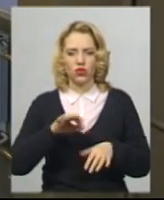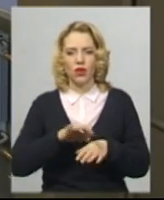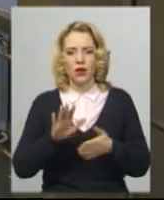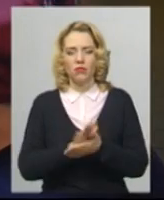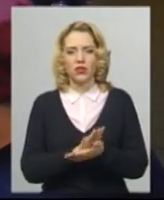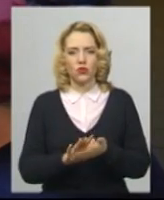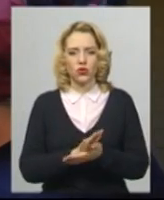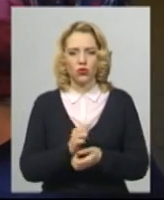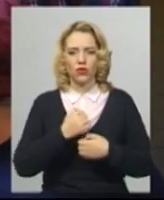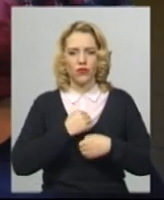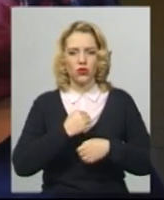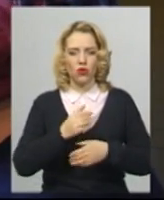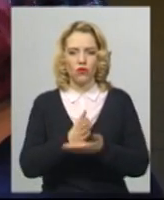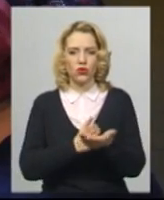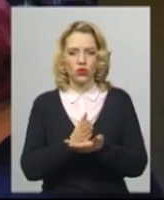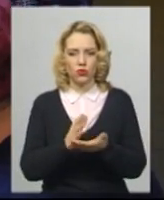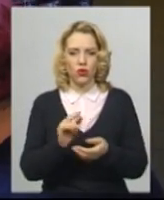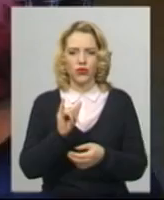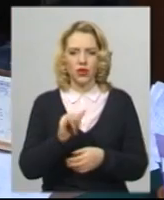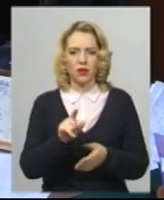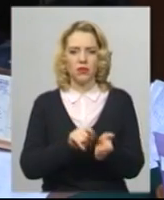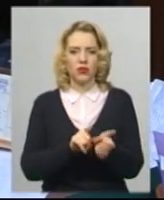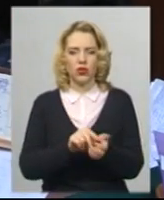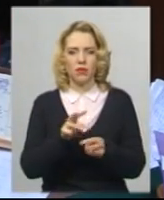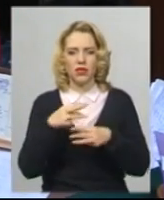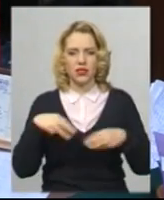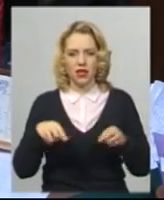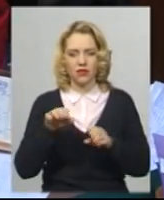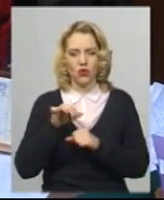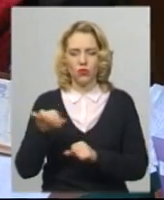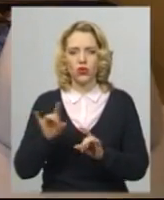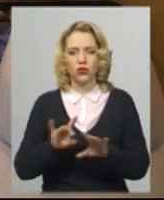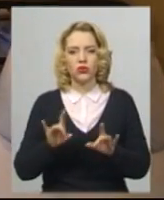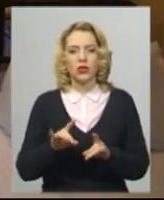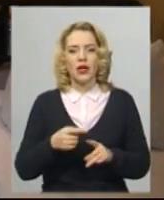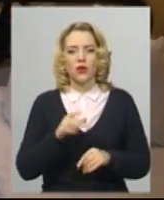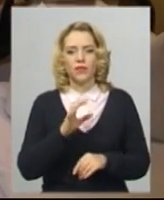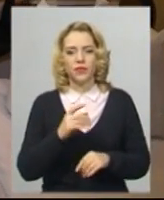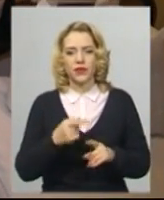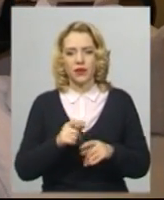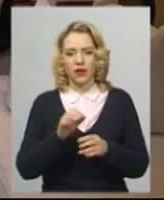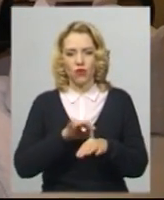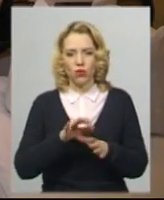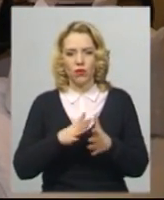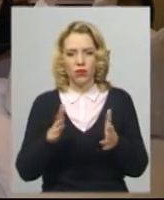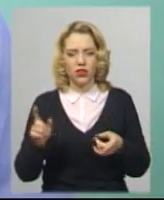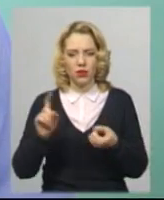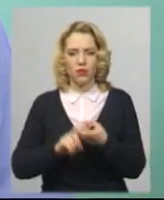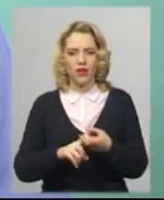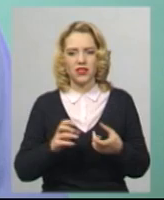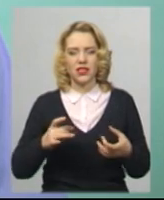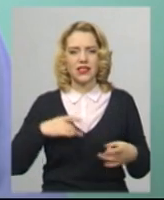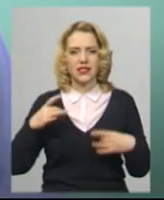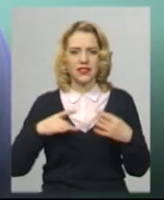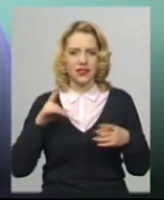госпіталі лікують військовослужбовців та пенсіонерів Міністерства оборони, розповідає Олександр Цьць. За словами лікаря, хвороби частіше пов'язані зі стресом.